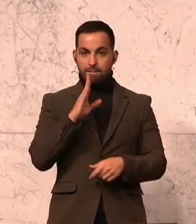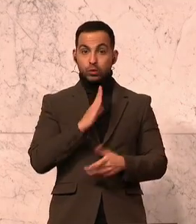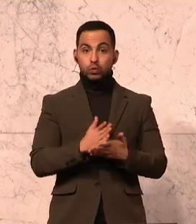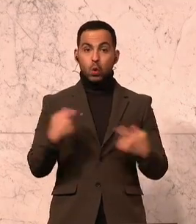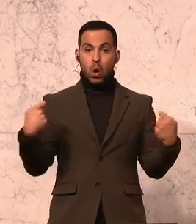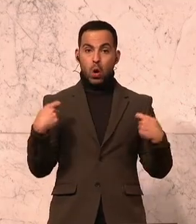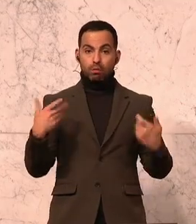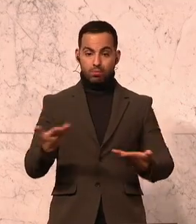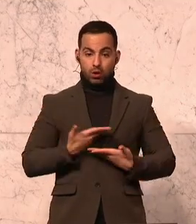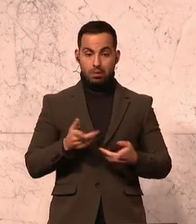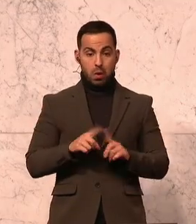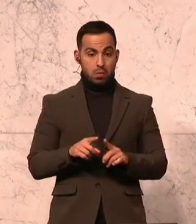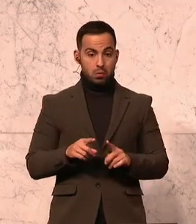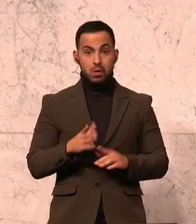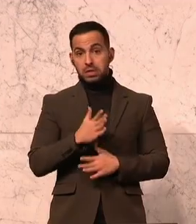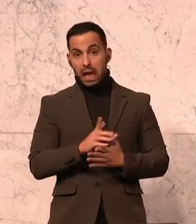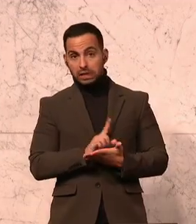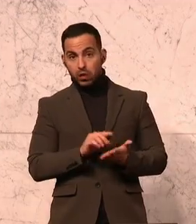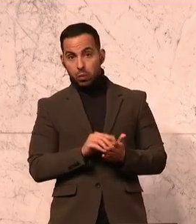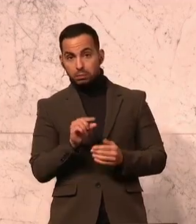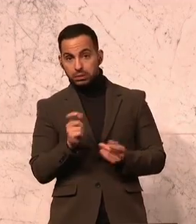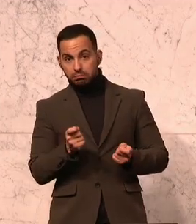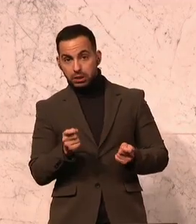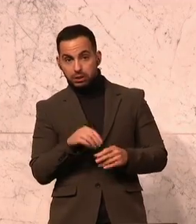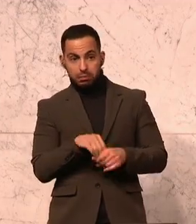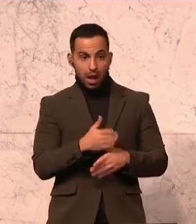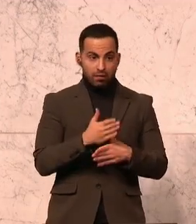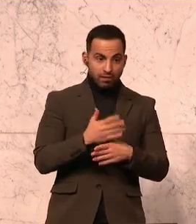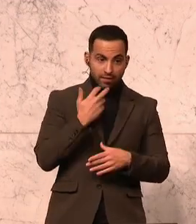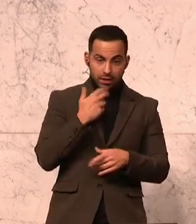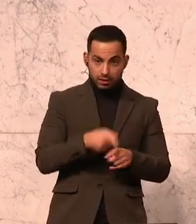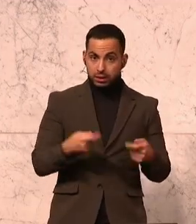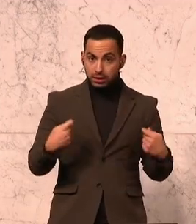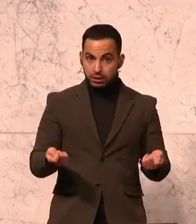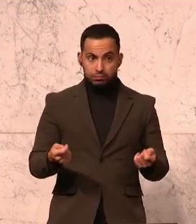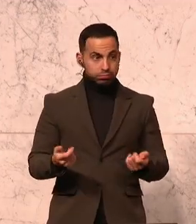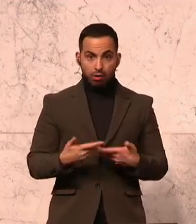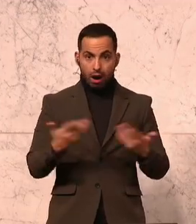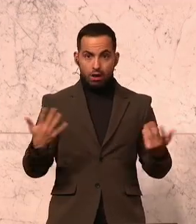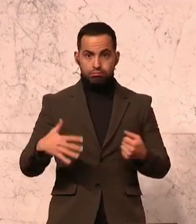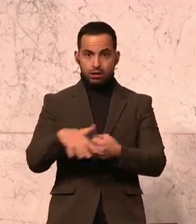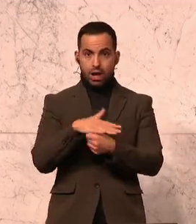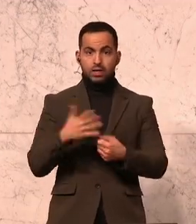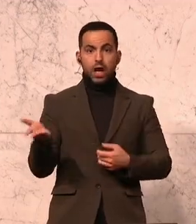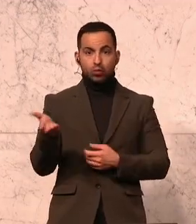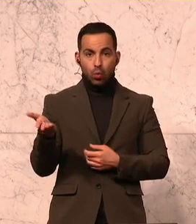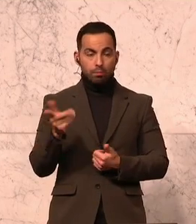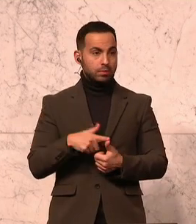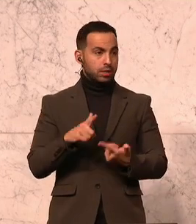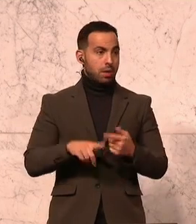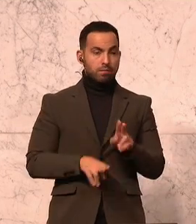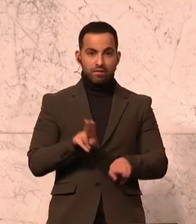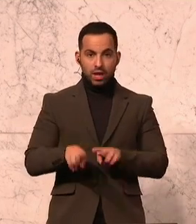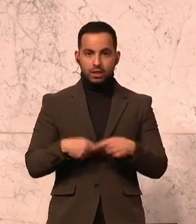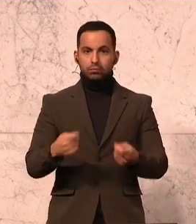beziehen und vielleicht Teilzeit noch ein bisschen im Betrieb aushelfen wollen, das gibt es in allen Branchen, in der Gastronomie, in der